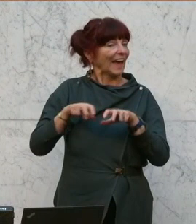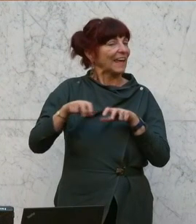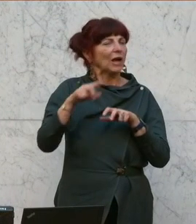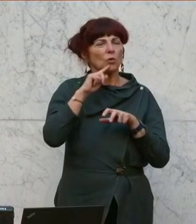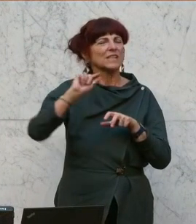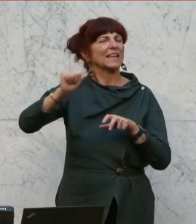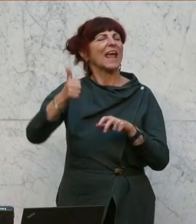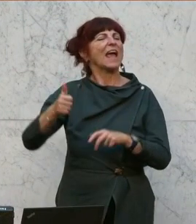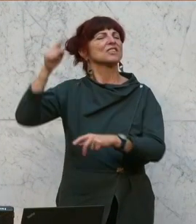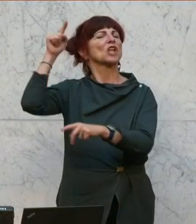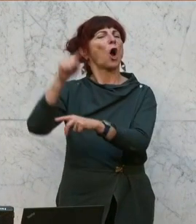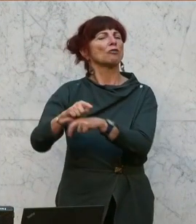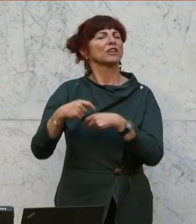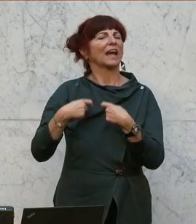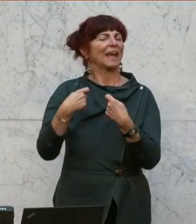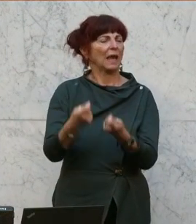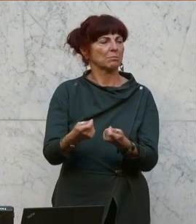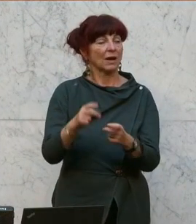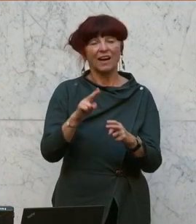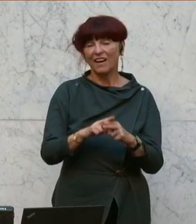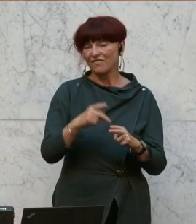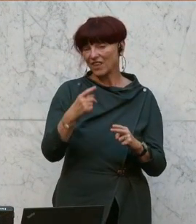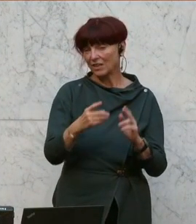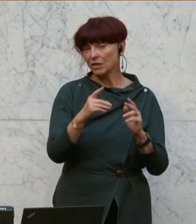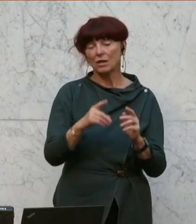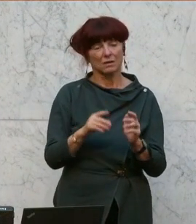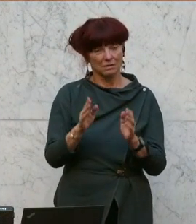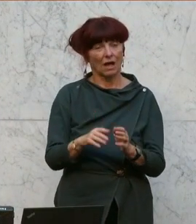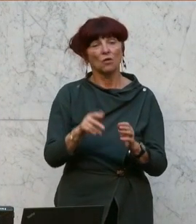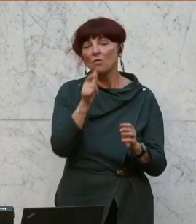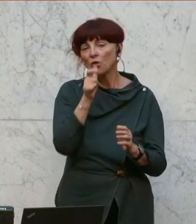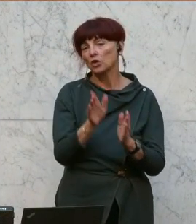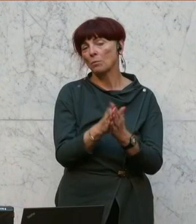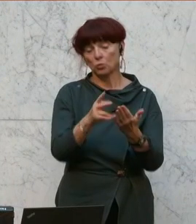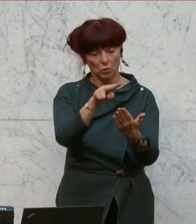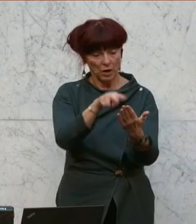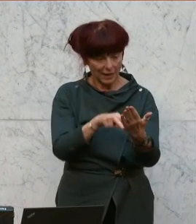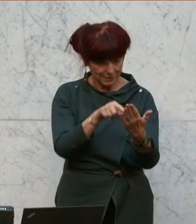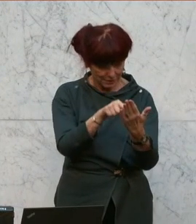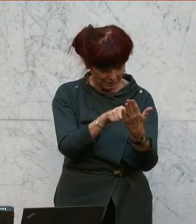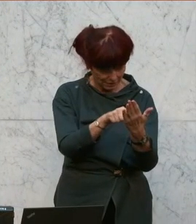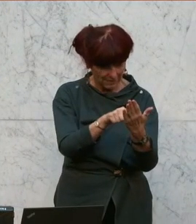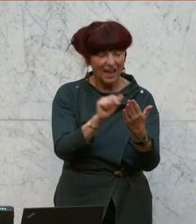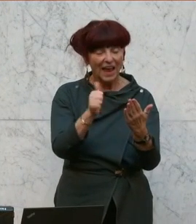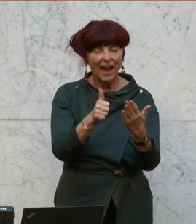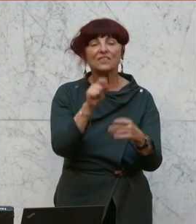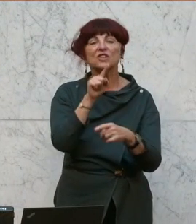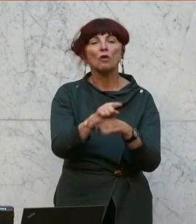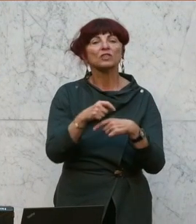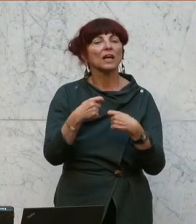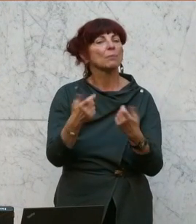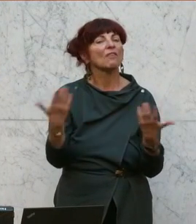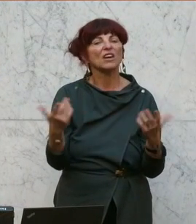Und wenn man das im Duden nachschlägt, Sie können das gerne tun, ist das Wort